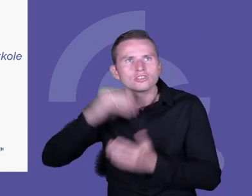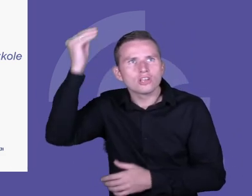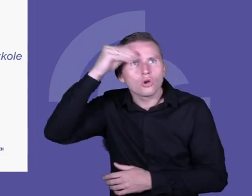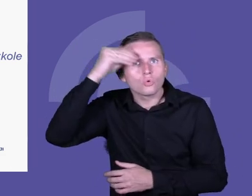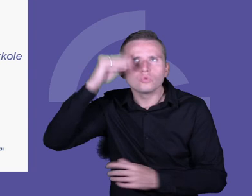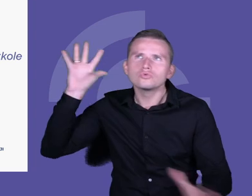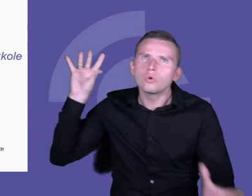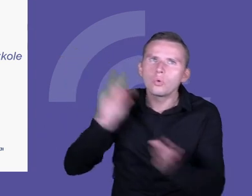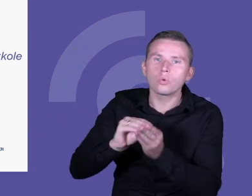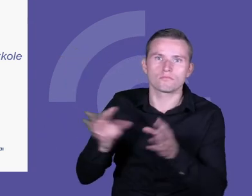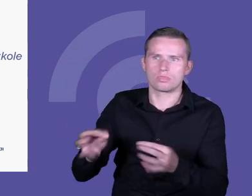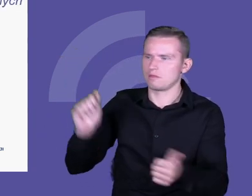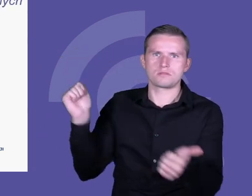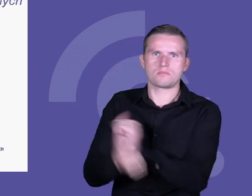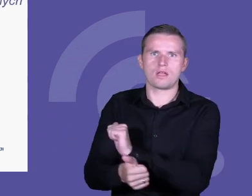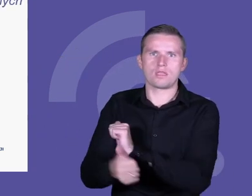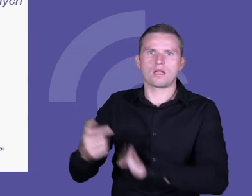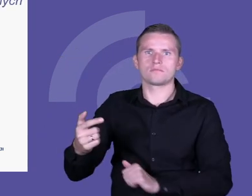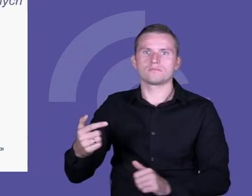doświadczenia bycia w szkole.